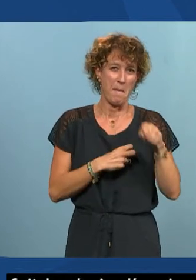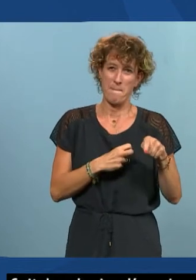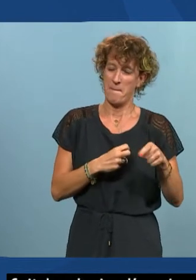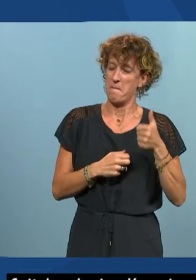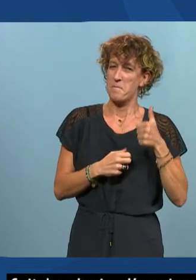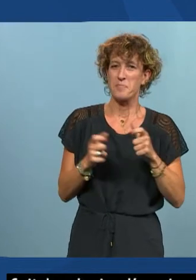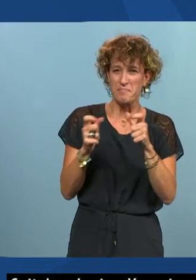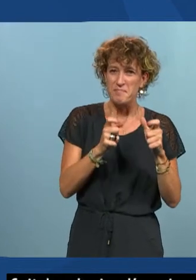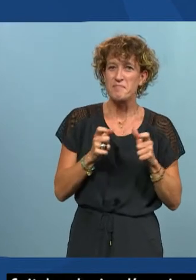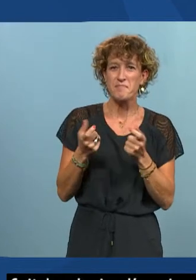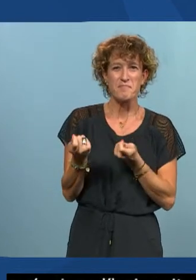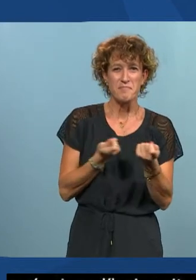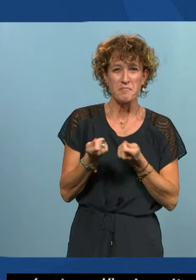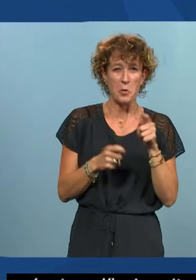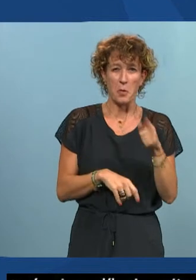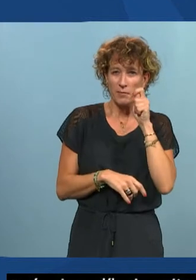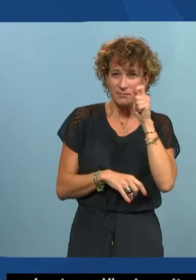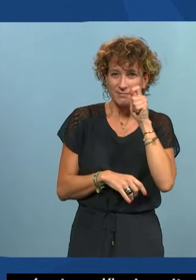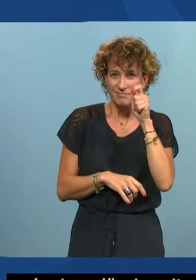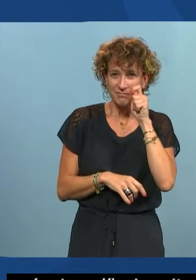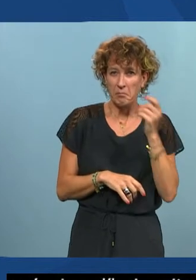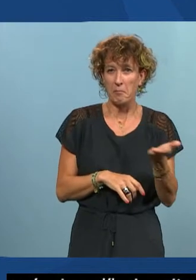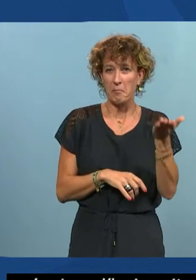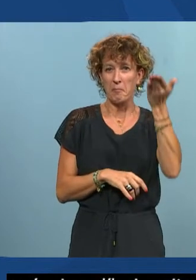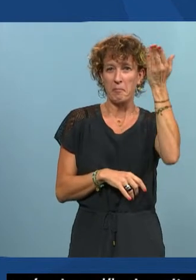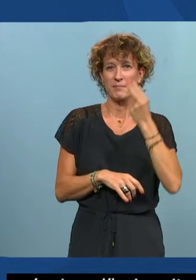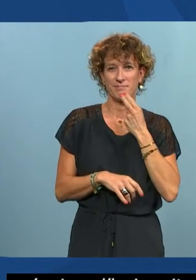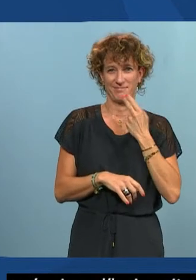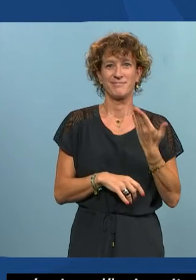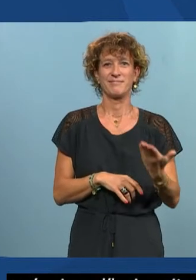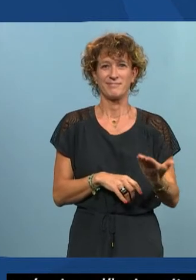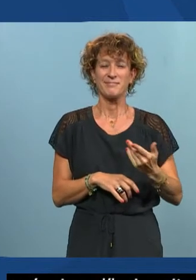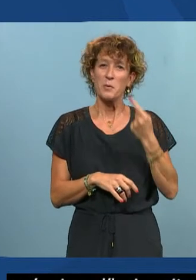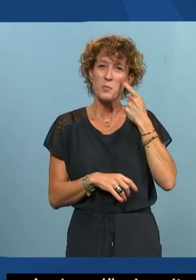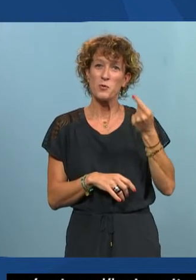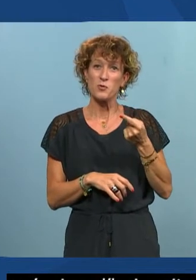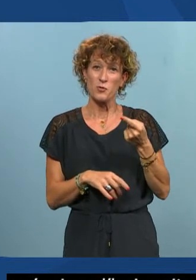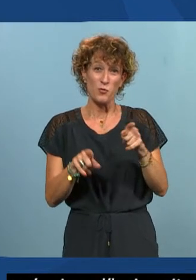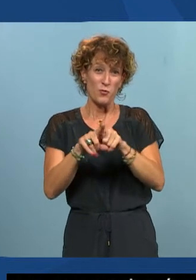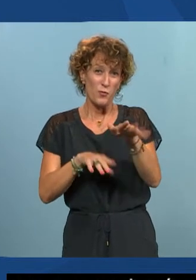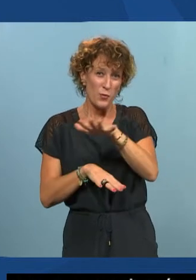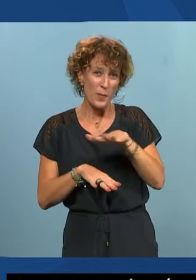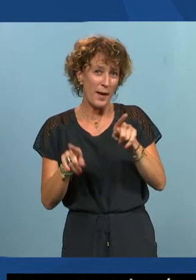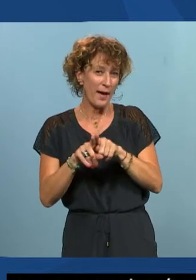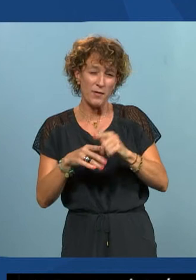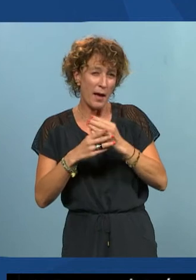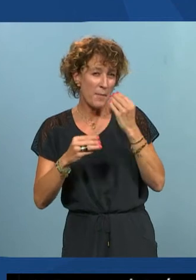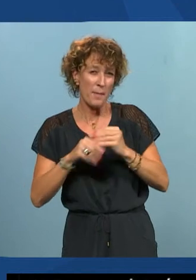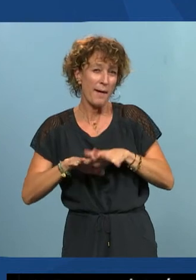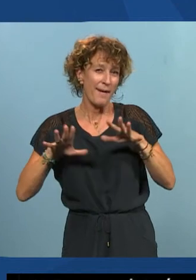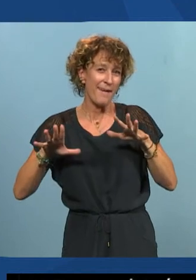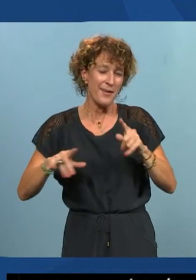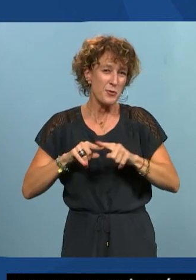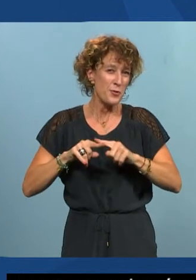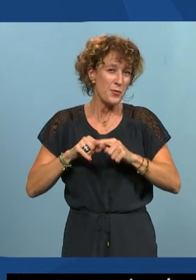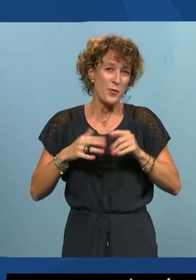avec un niveau d'expertise très élevé, et je pense que, comme nous, vous allez apprendre énormément de choses aujourd'hui, et je vous souhaite le